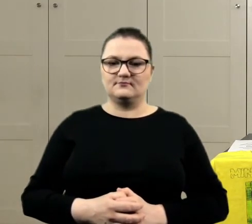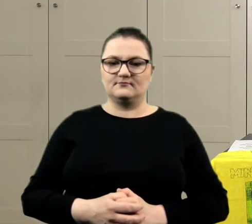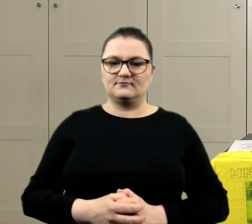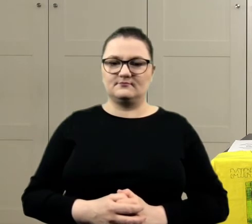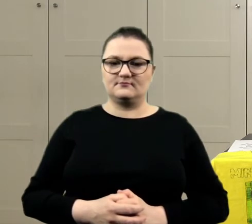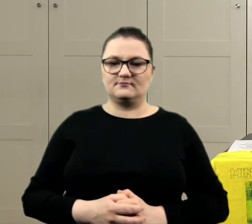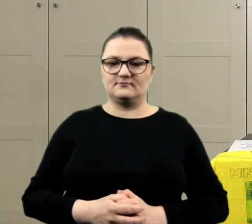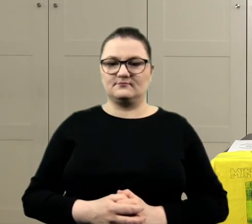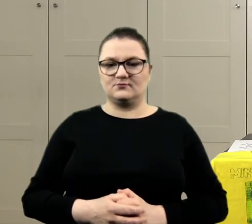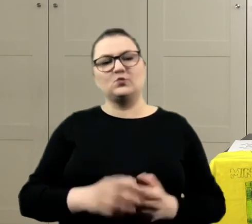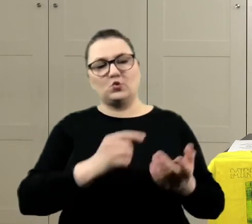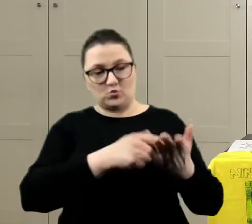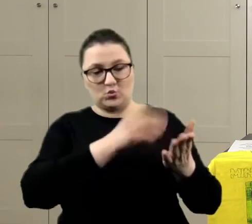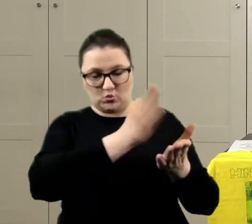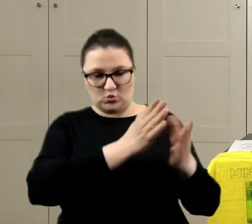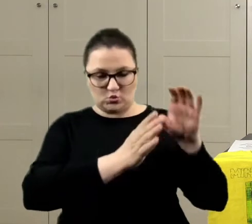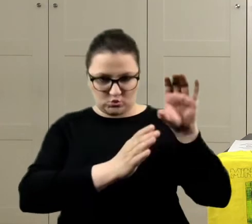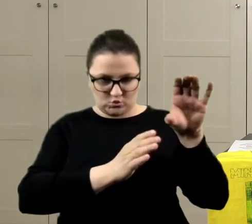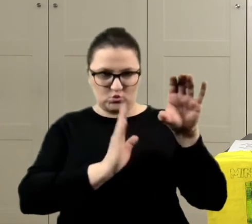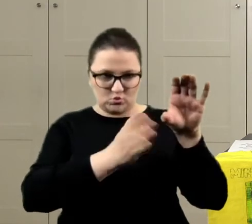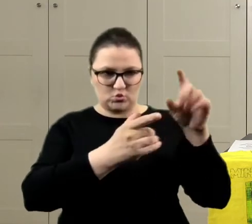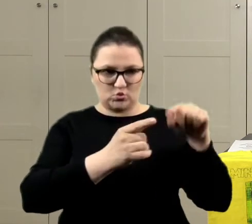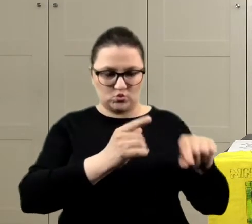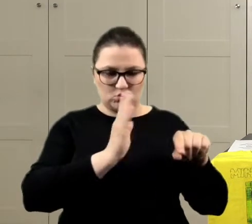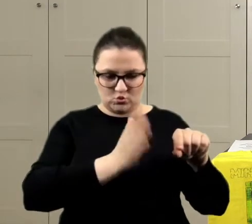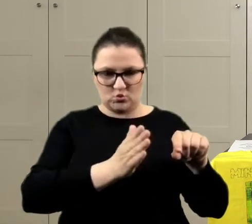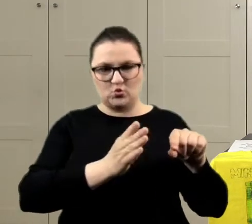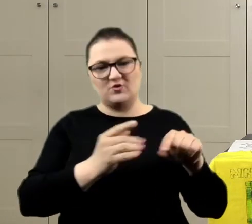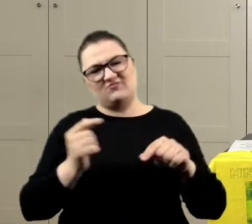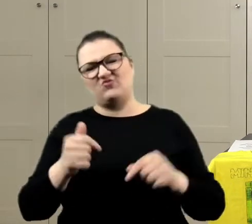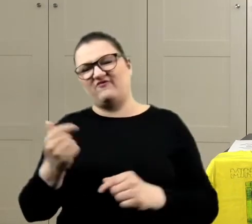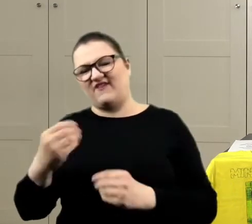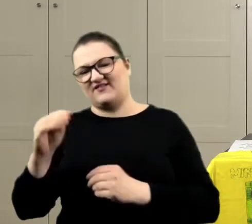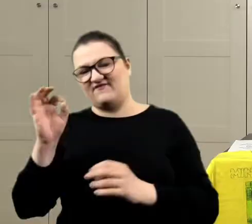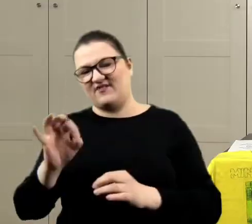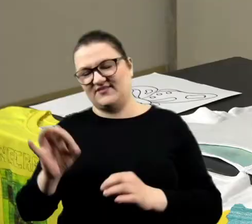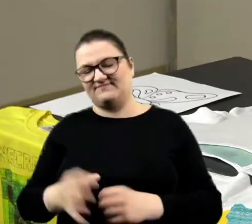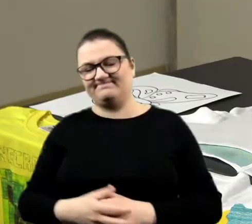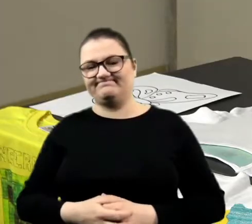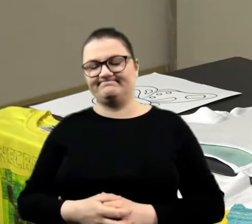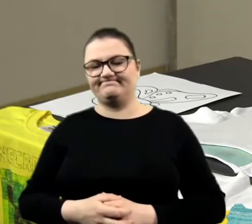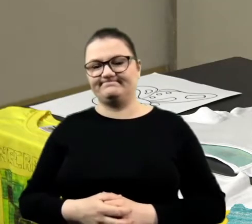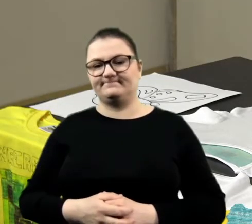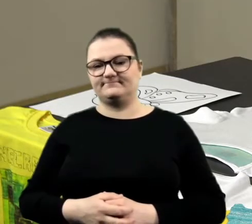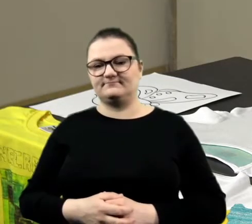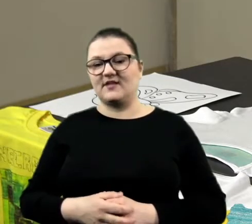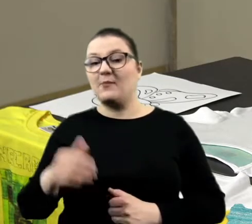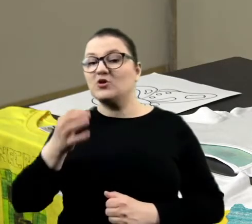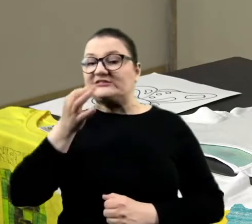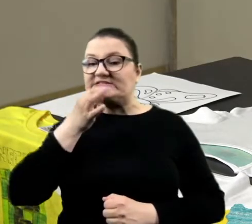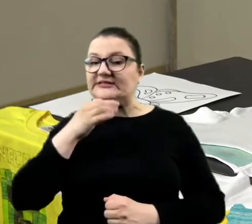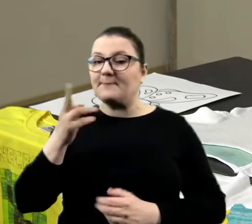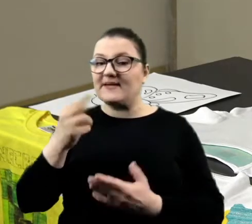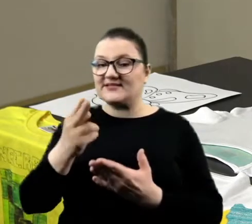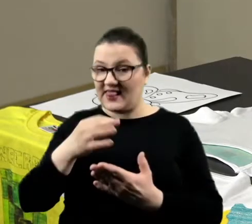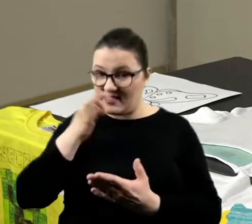To już jest, tutaj wyżej, wyżej. No, musisz więcej wziąć farbki. A może tym cieńszym pędzelkiem to